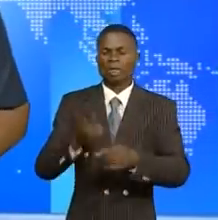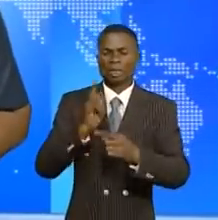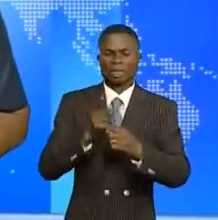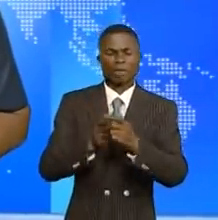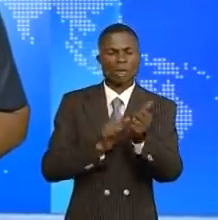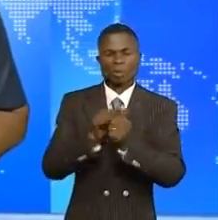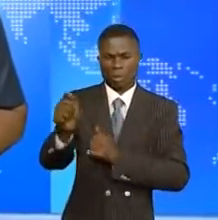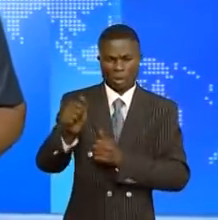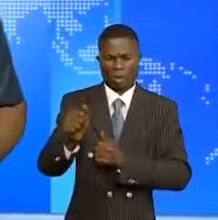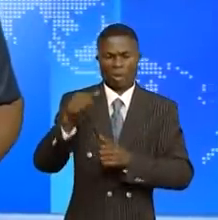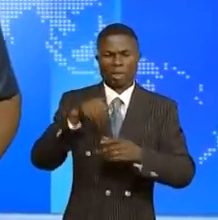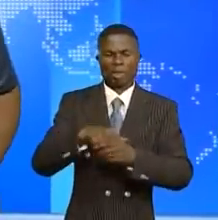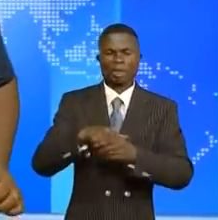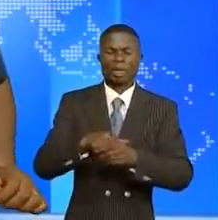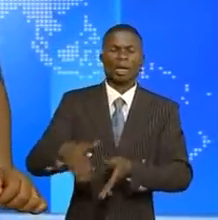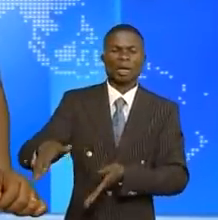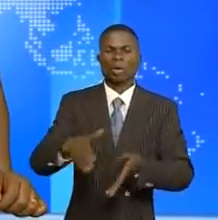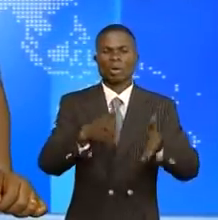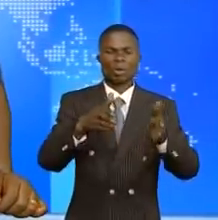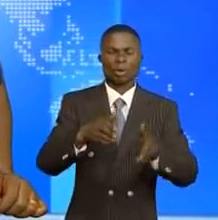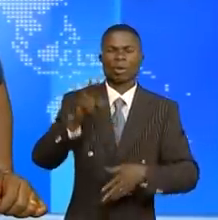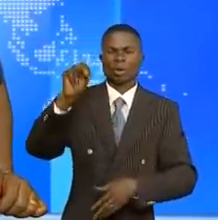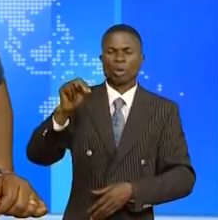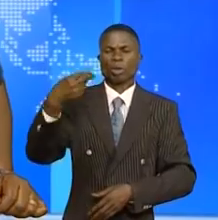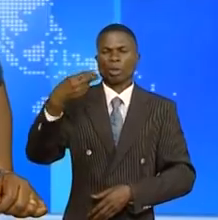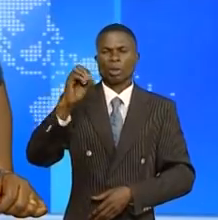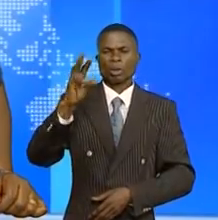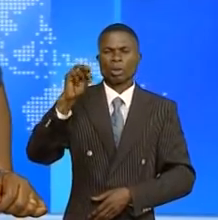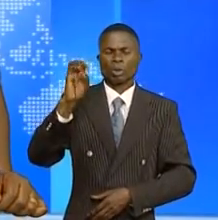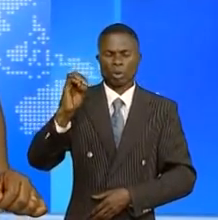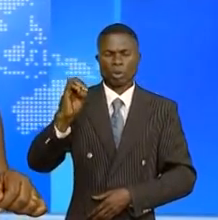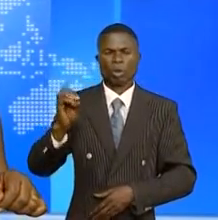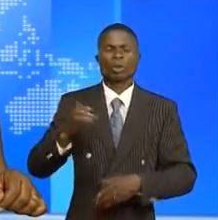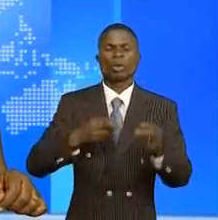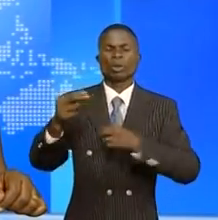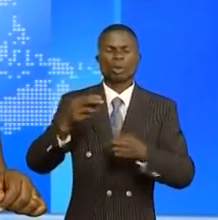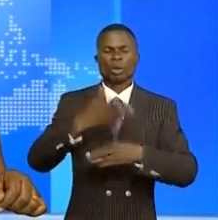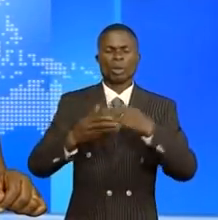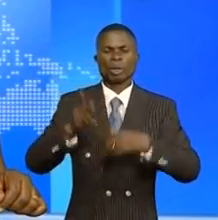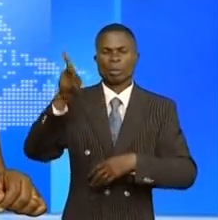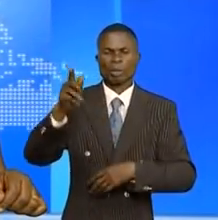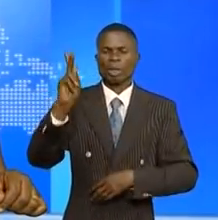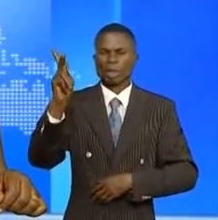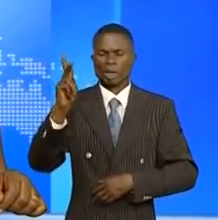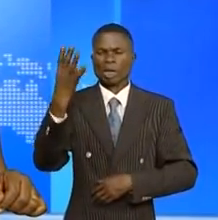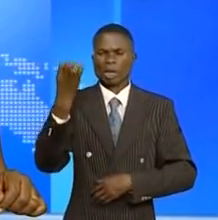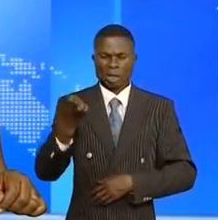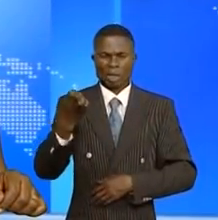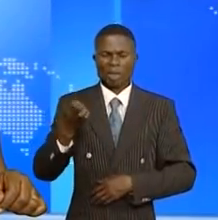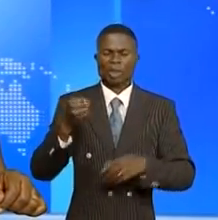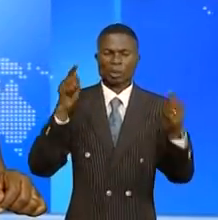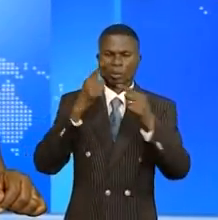mal à traverser dans les escarpements de Ngomo après le sectionnement de la route au PK40 plus 500.